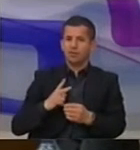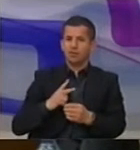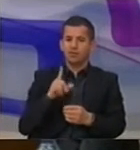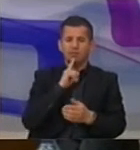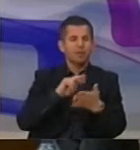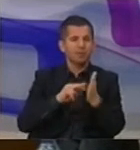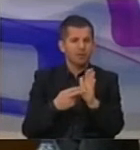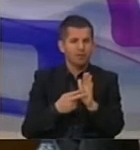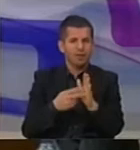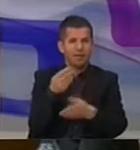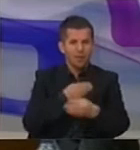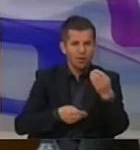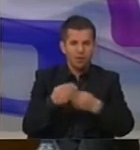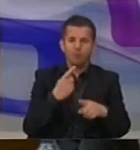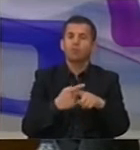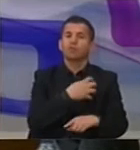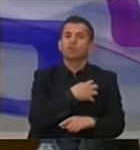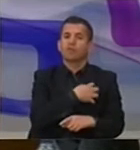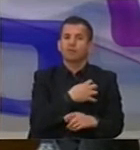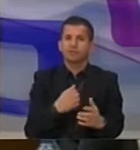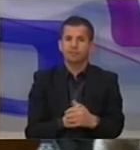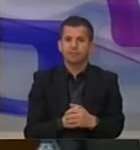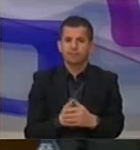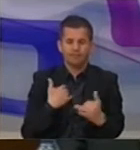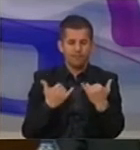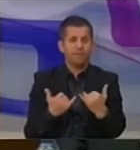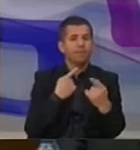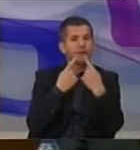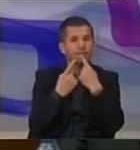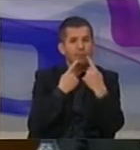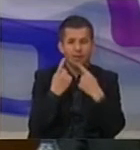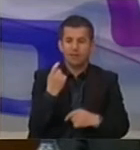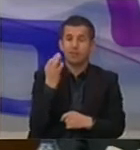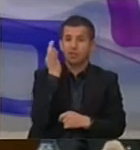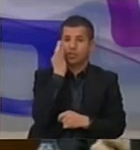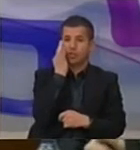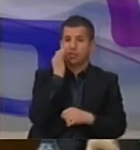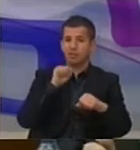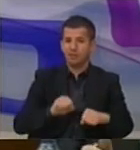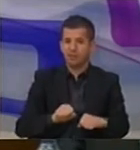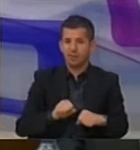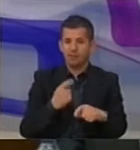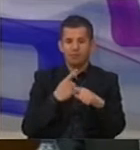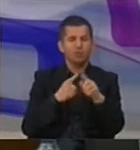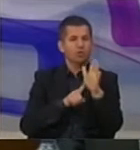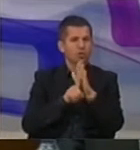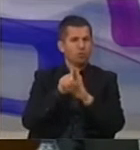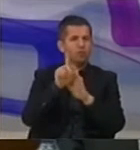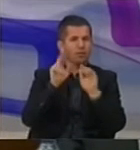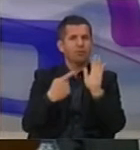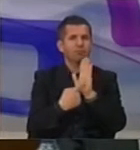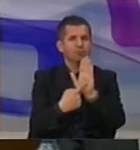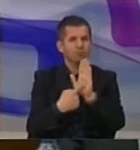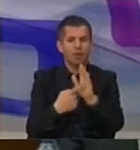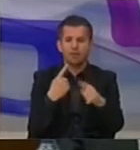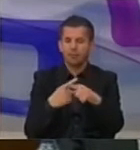kriza ekonomike dhe sociale. Ne sot po diskutojmë për një cindit qeverisje, me rezultate konkrete, dhe